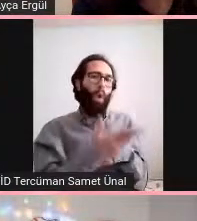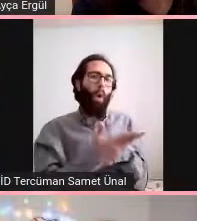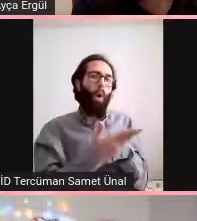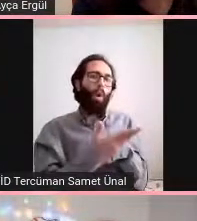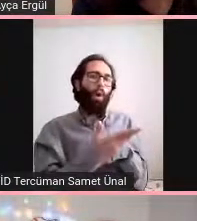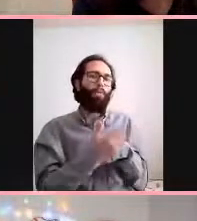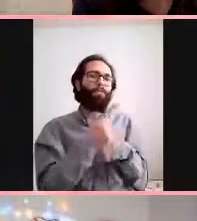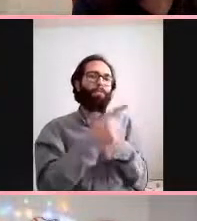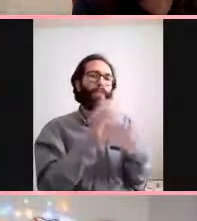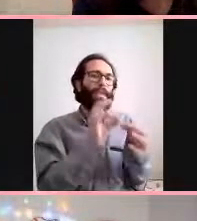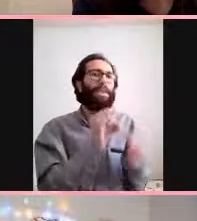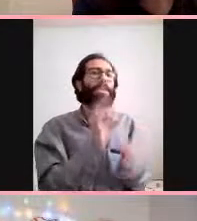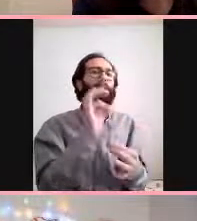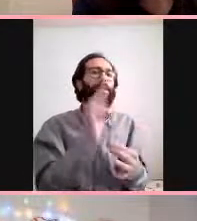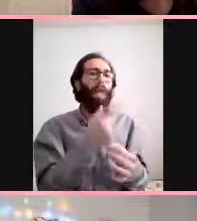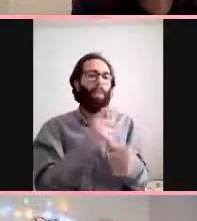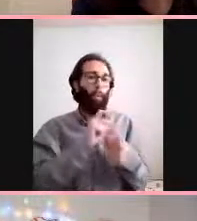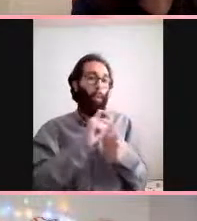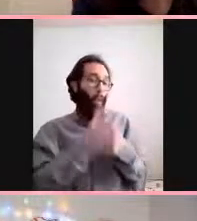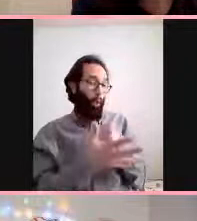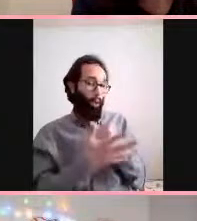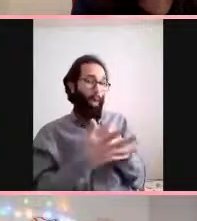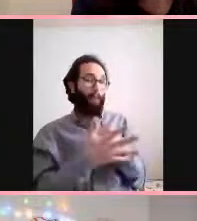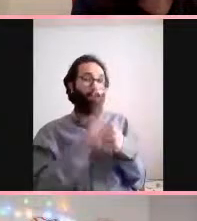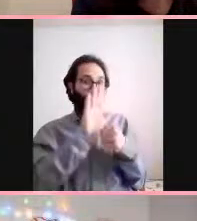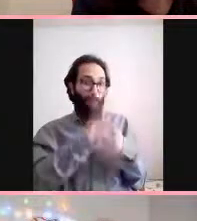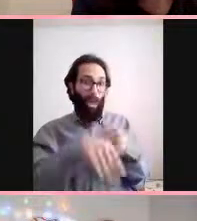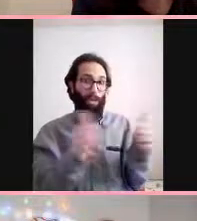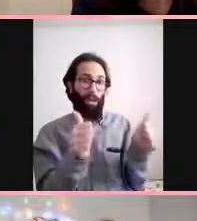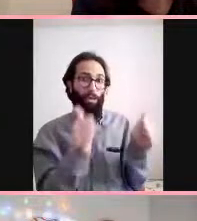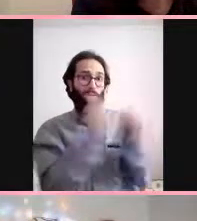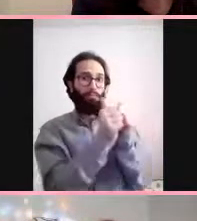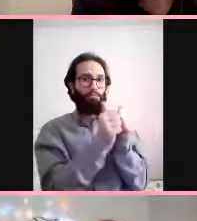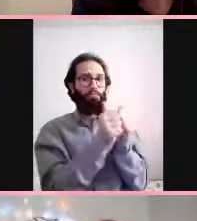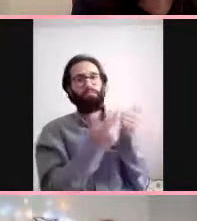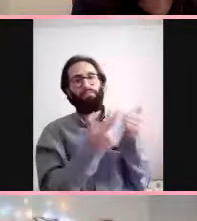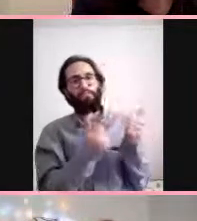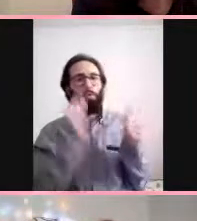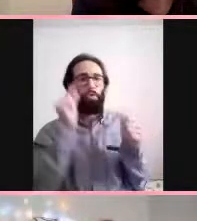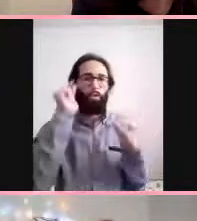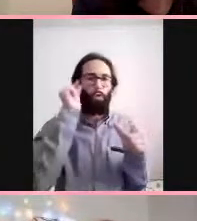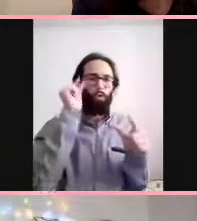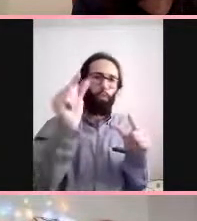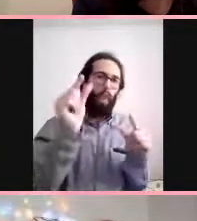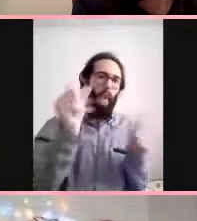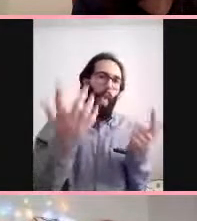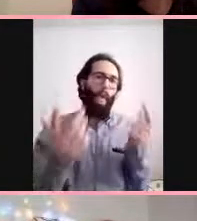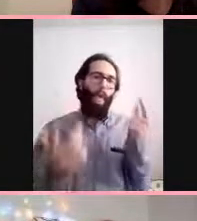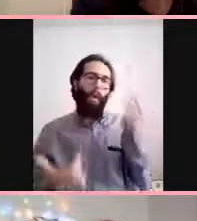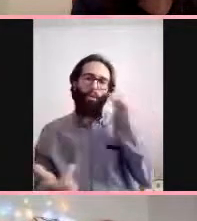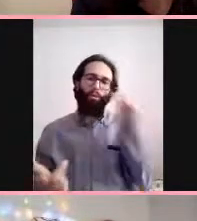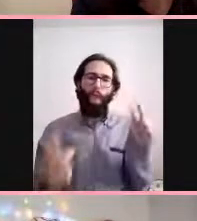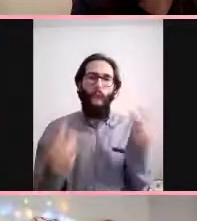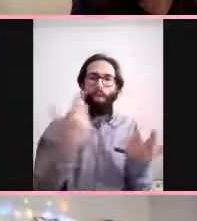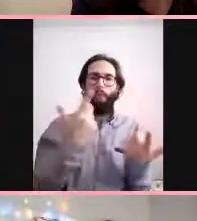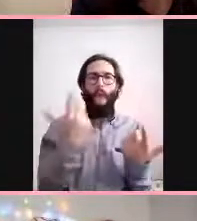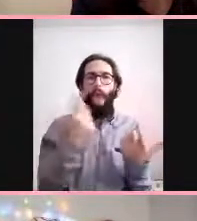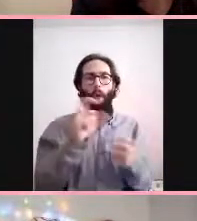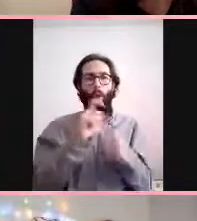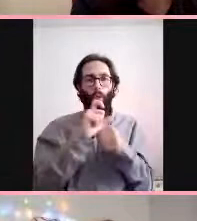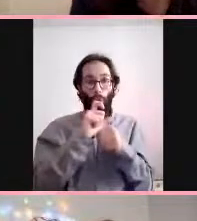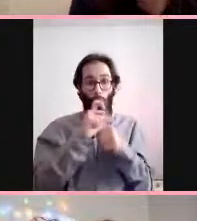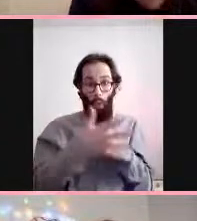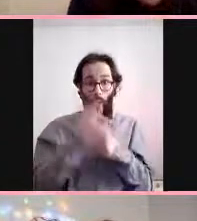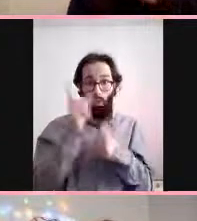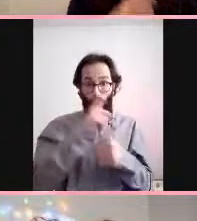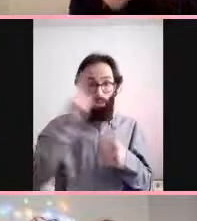COVID geçiriyorsa sadece şüphelenebiliyorsun yani COVID'le alakalı olabilir diyorsun ama COVID geçiren